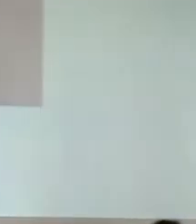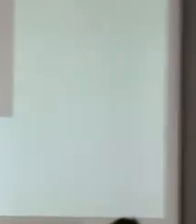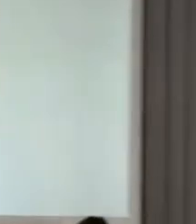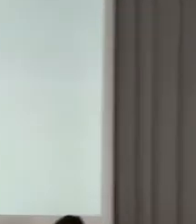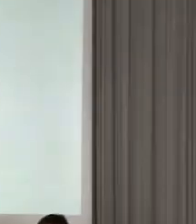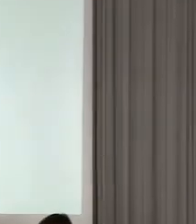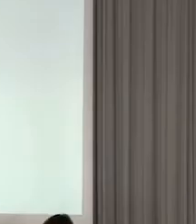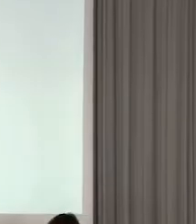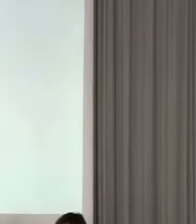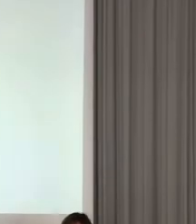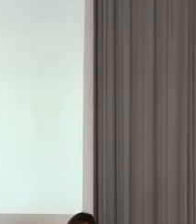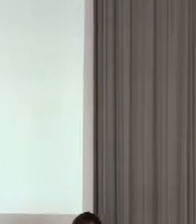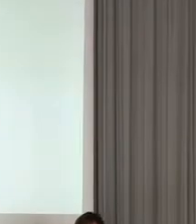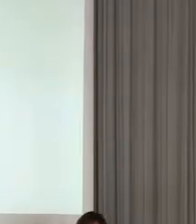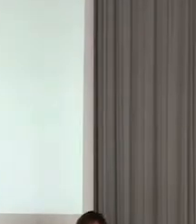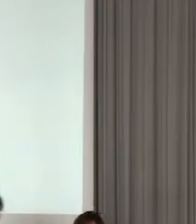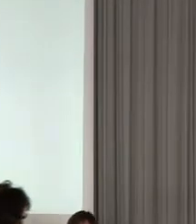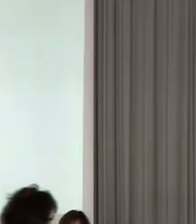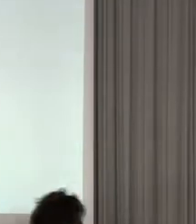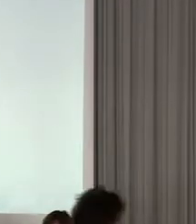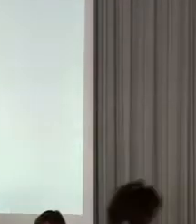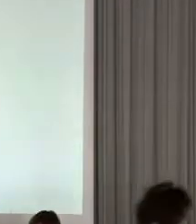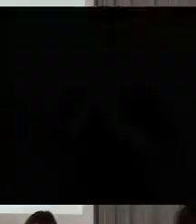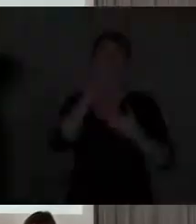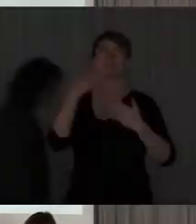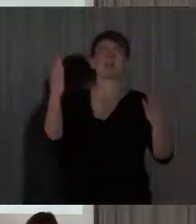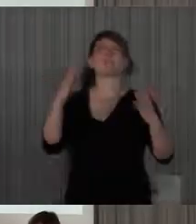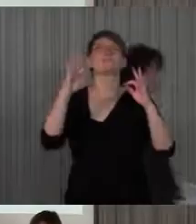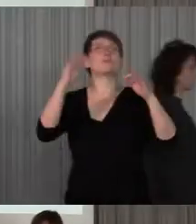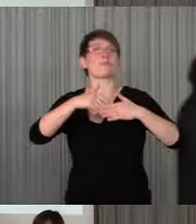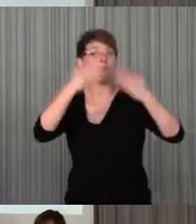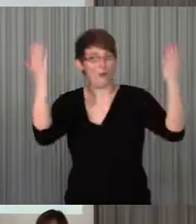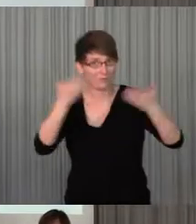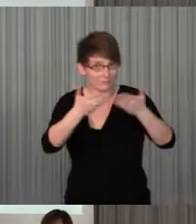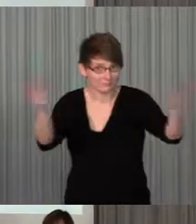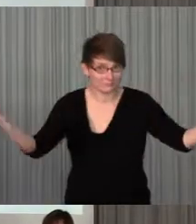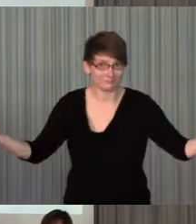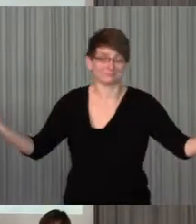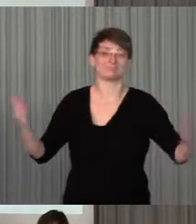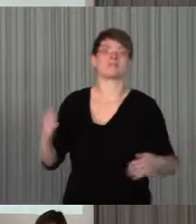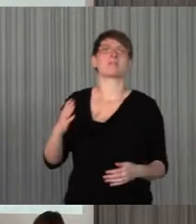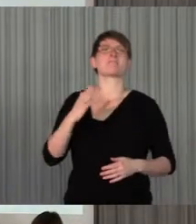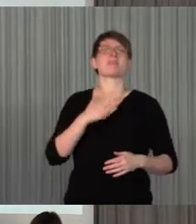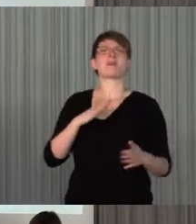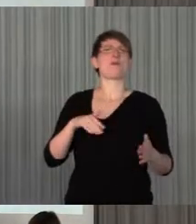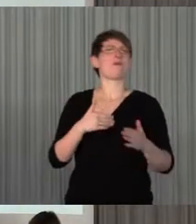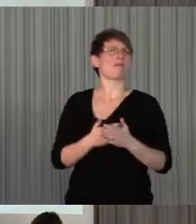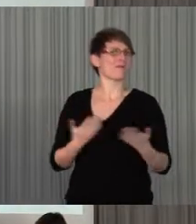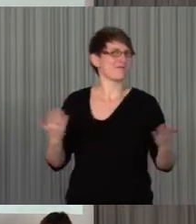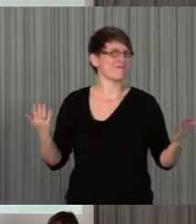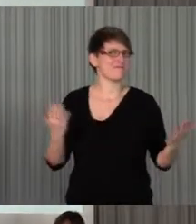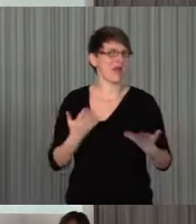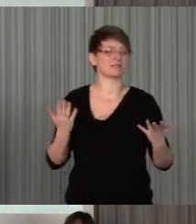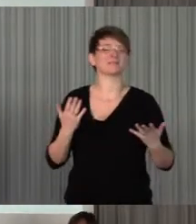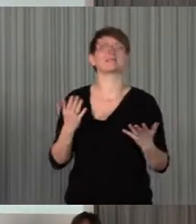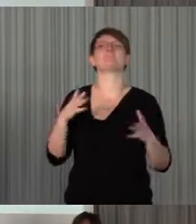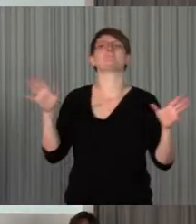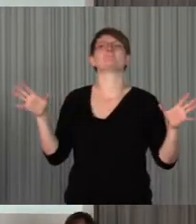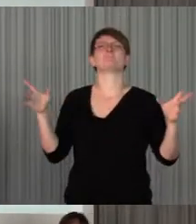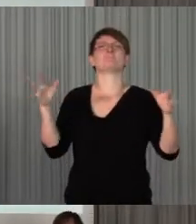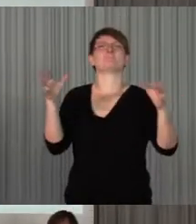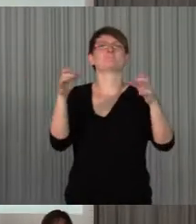Ja, vielen Dank, eine schöne guten Morgen, meine Aufgabe ist, jetzt wollte ich wieder, das war wie das Thema,